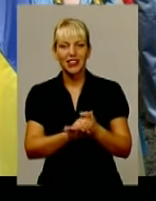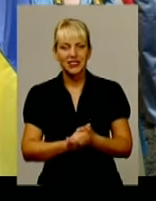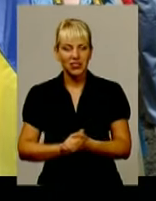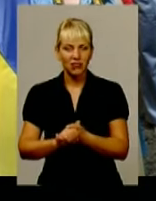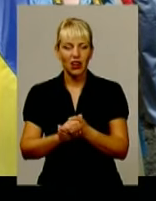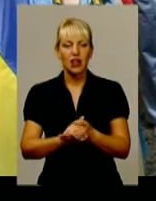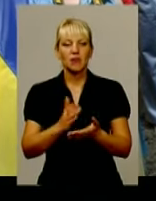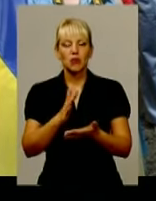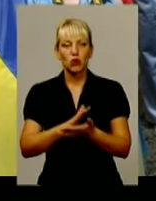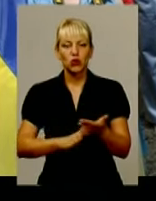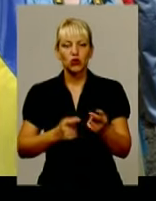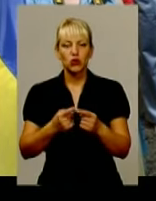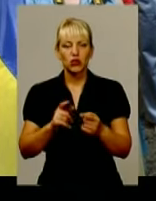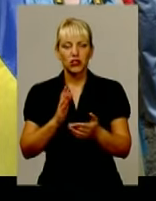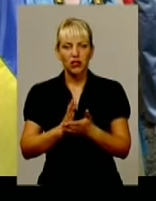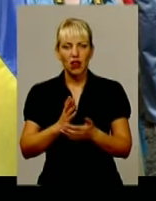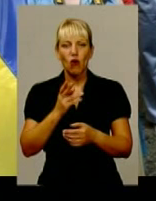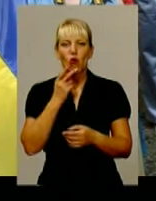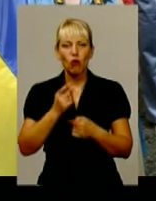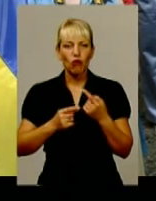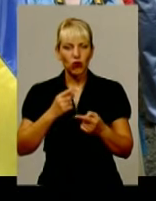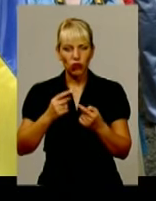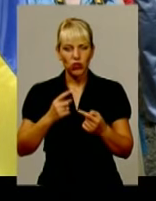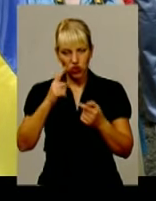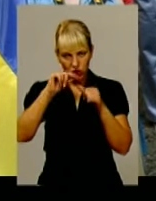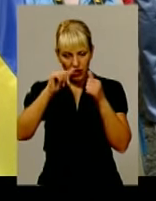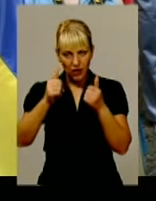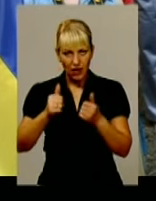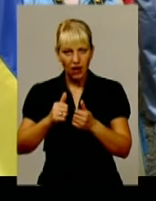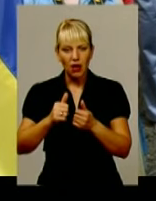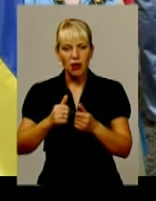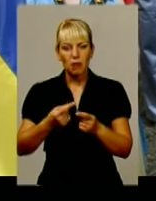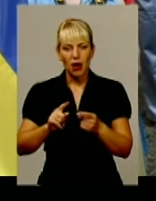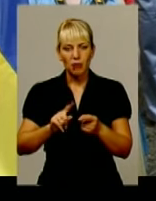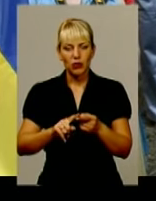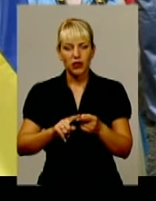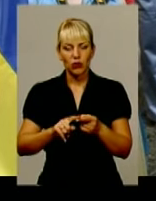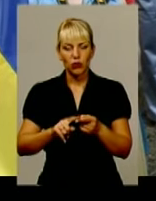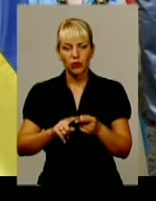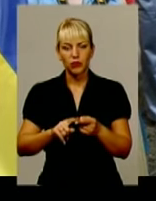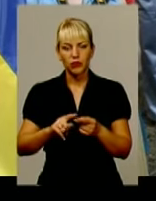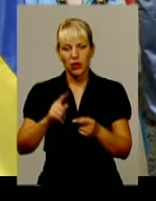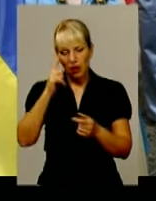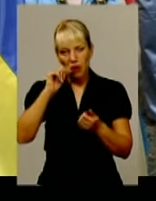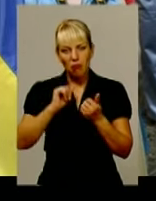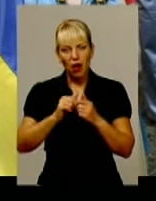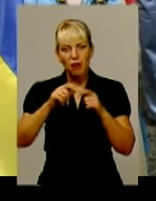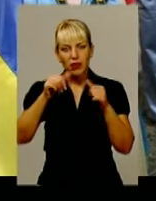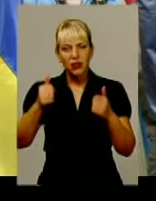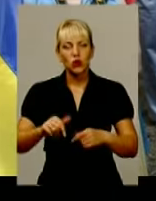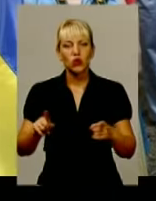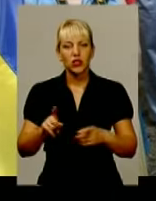обіковічнення ось цієї події в пам'ятнику, який безумовно є